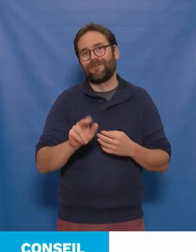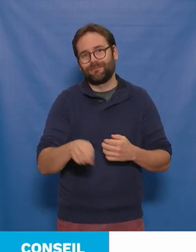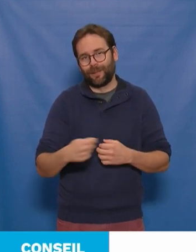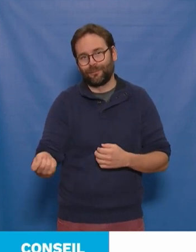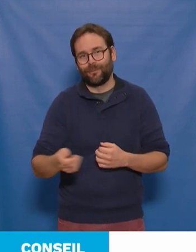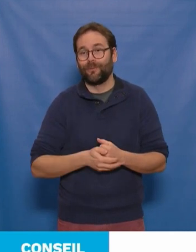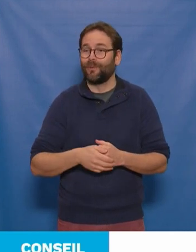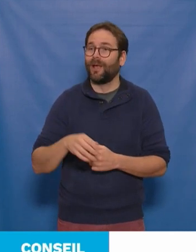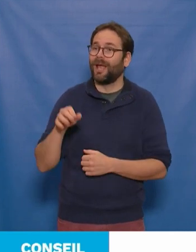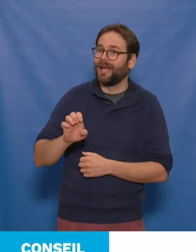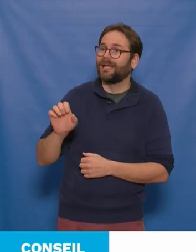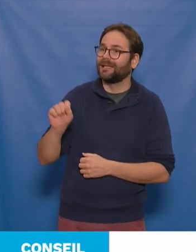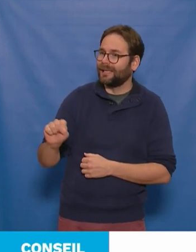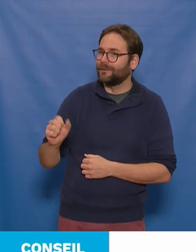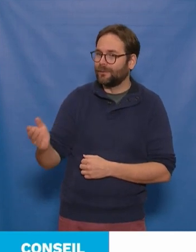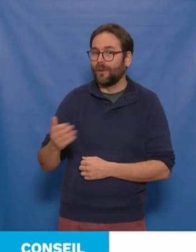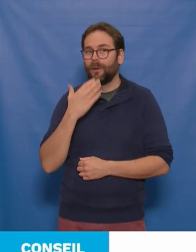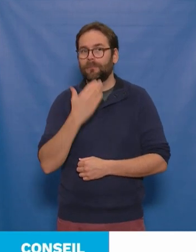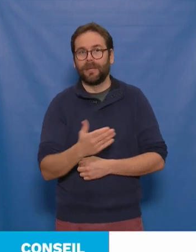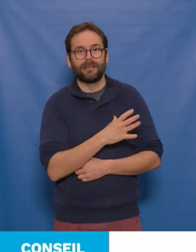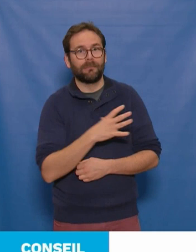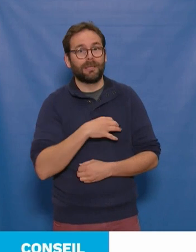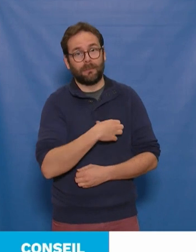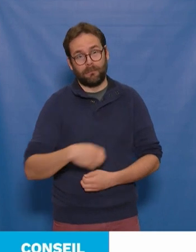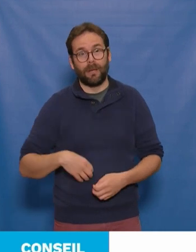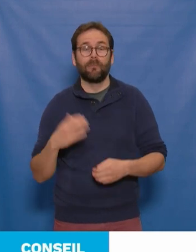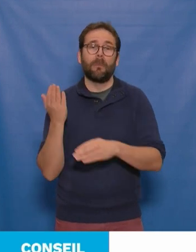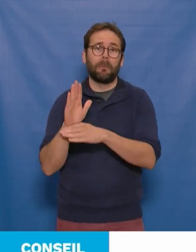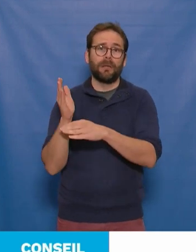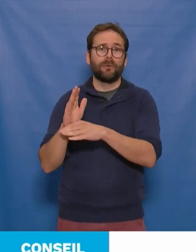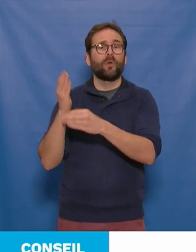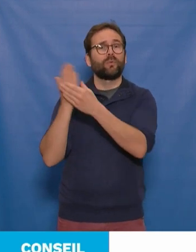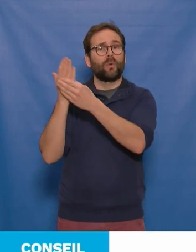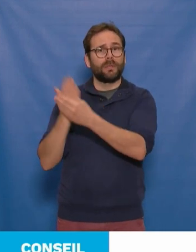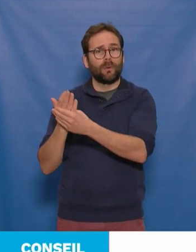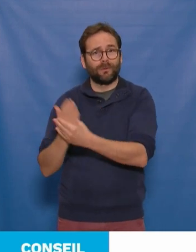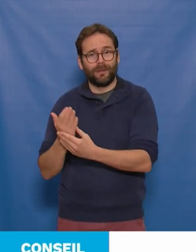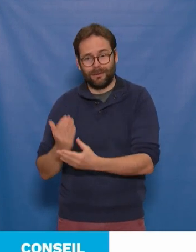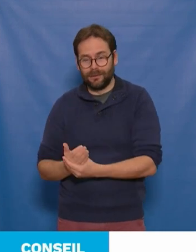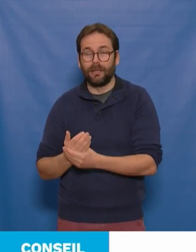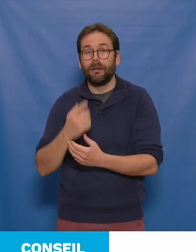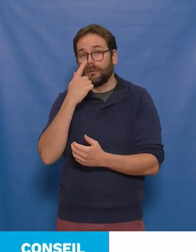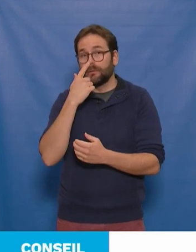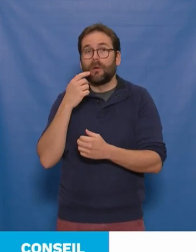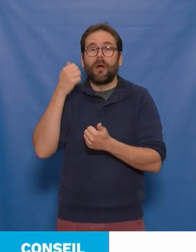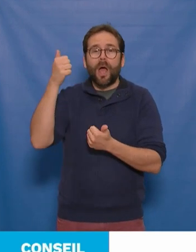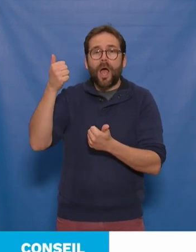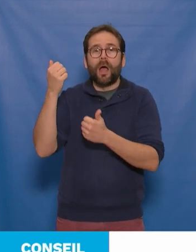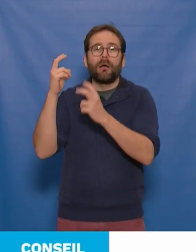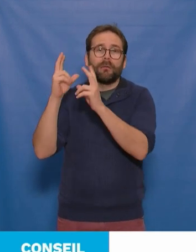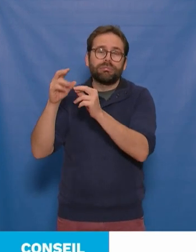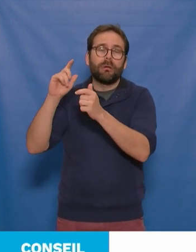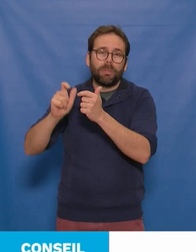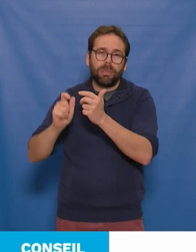Merci Madame la maire, en effet je vous présente les quatre premiers dossiers dont l'examen un par un aurait été un peu plus fastidieux.